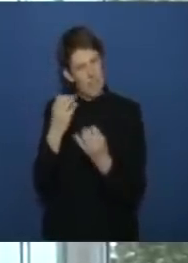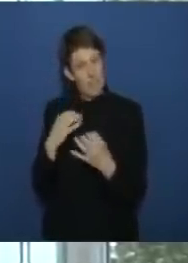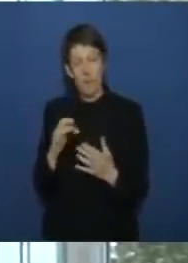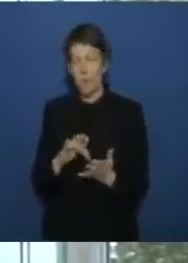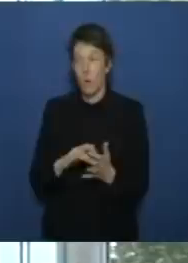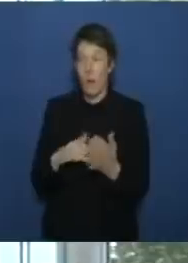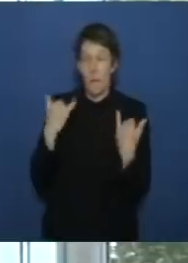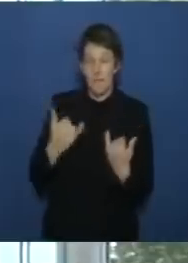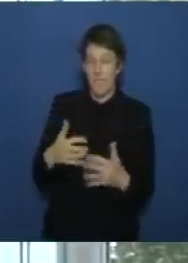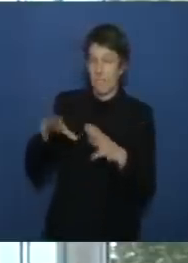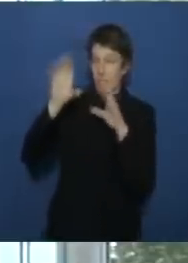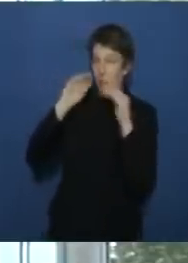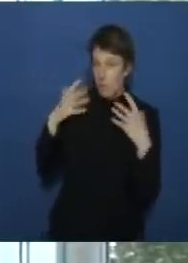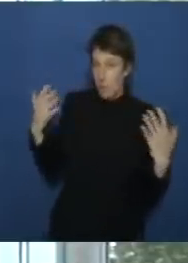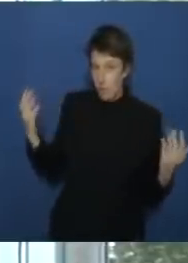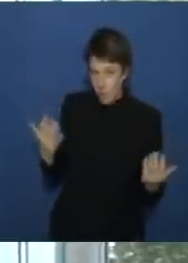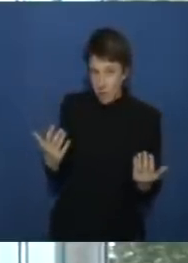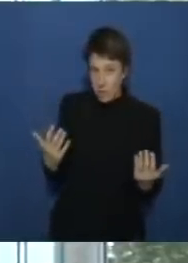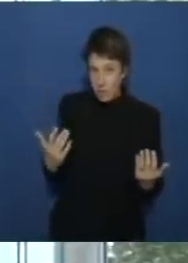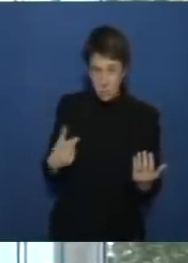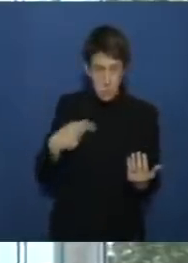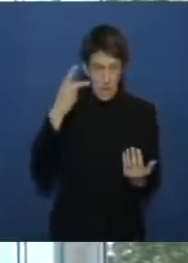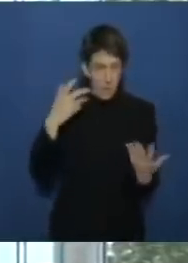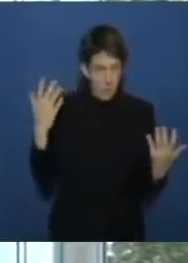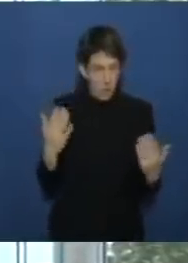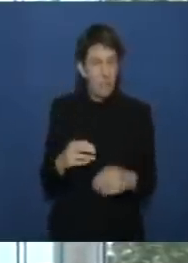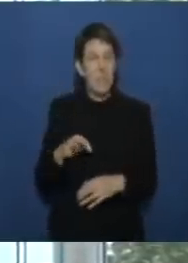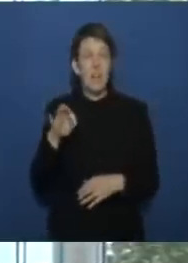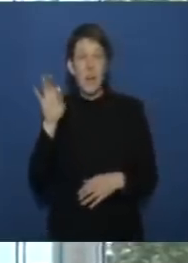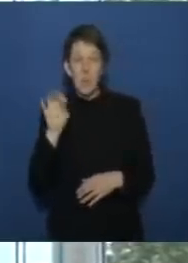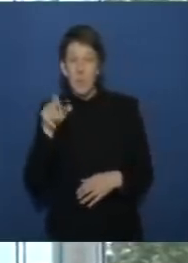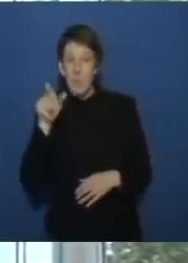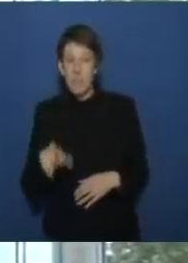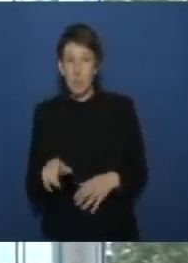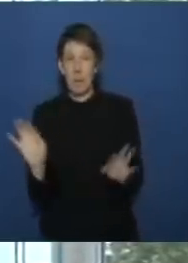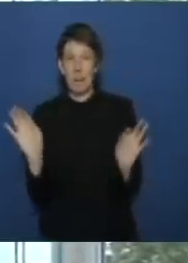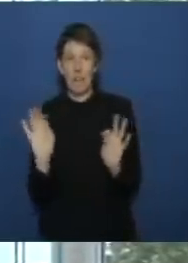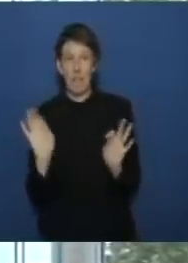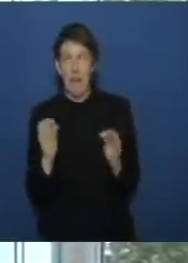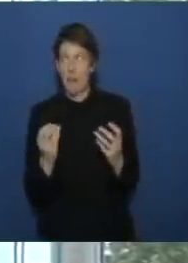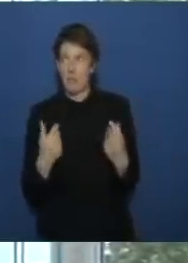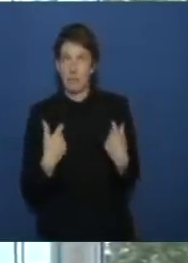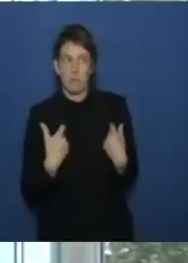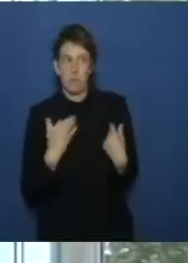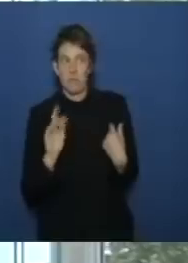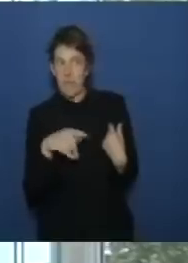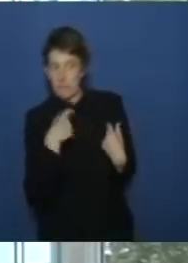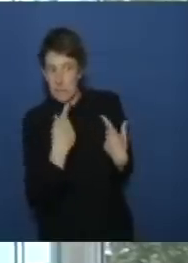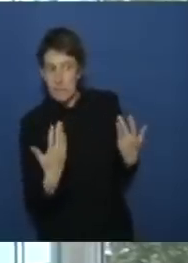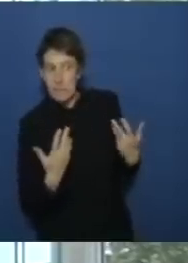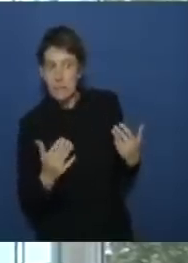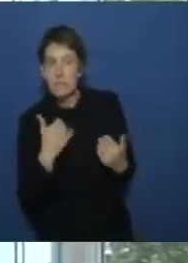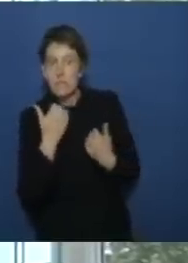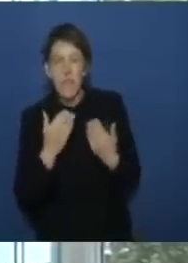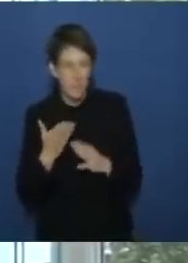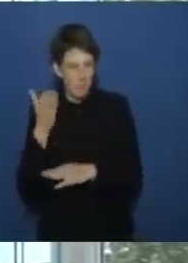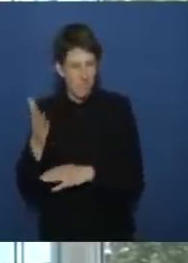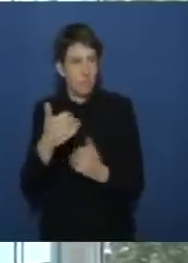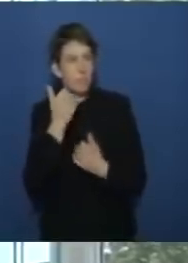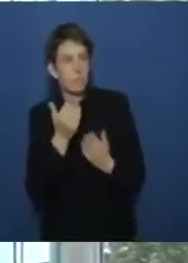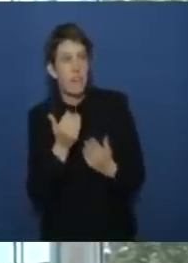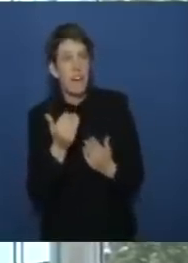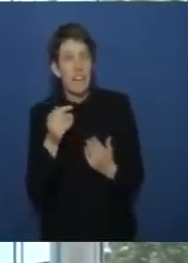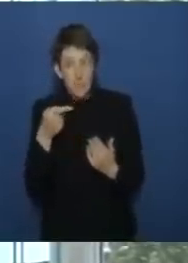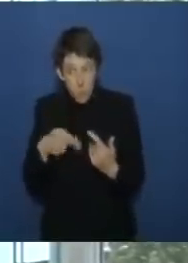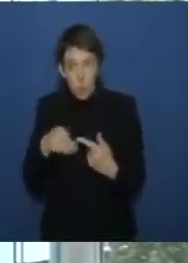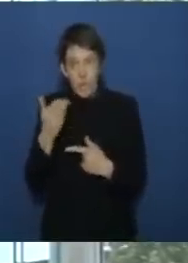bisher ich das zumindest verstanden habe es ist so jemand der sich gefährdet fühlt kann dann dahin gehen darüber auskunft geben was natürlich ihn vielleicht noch mehr